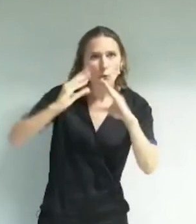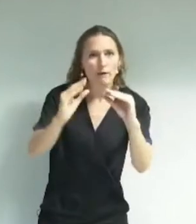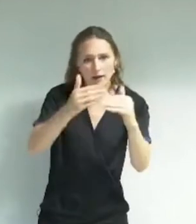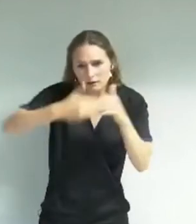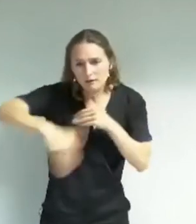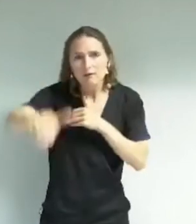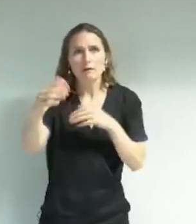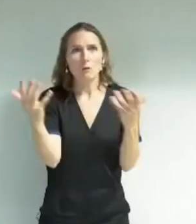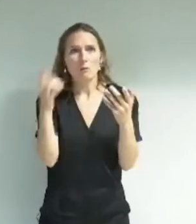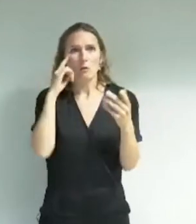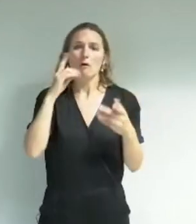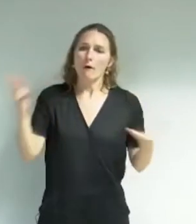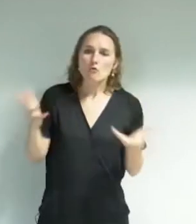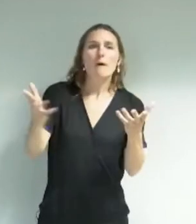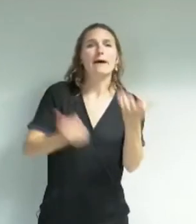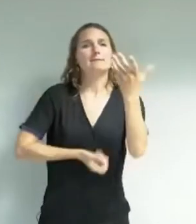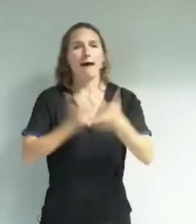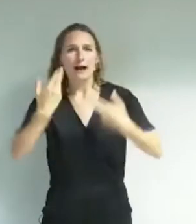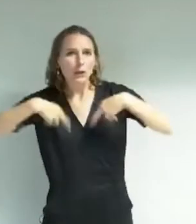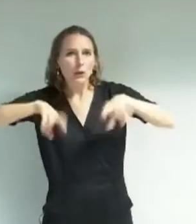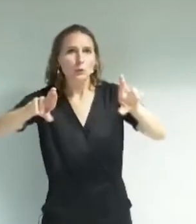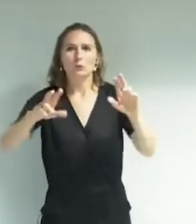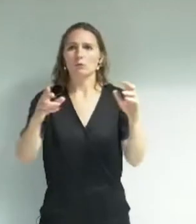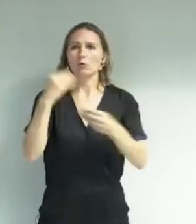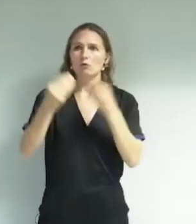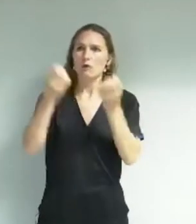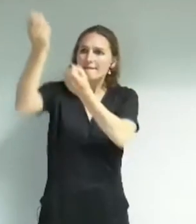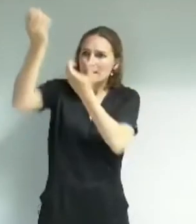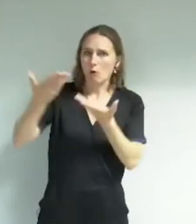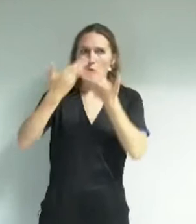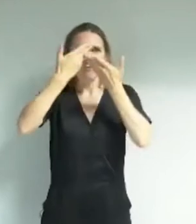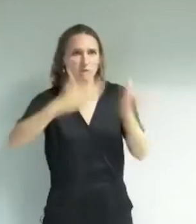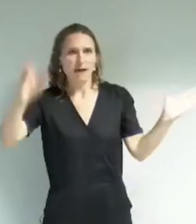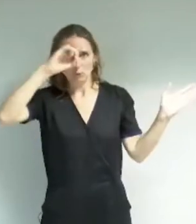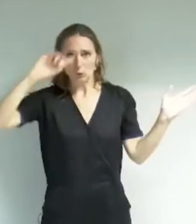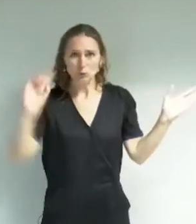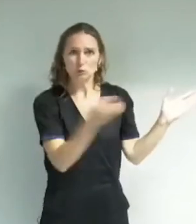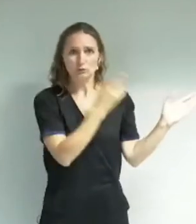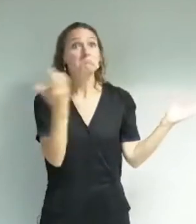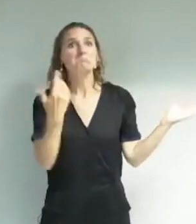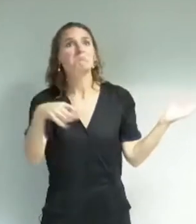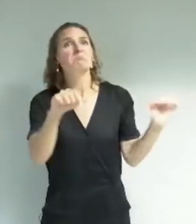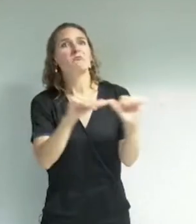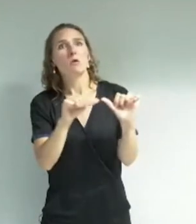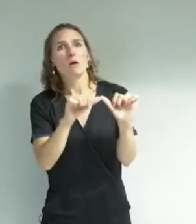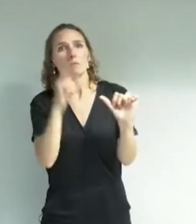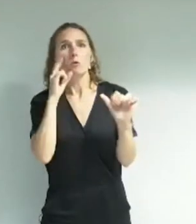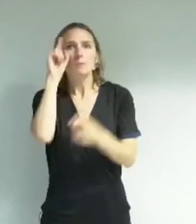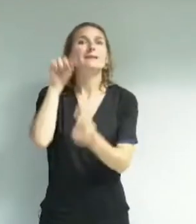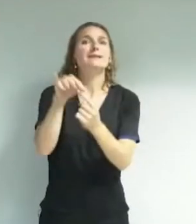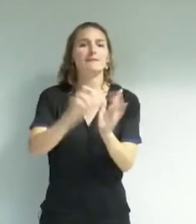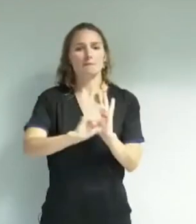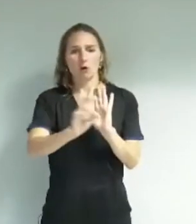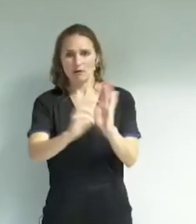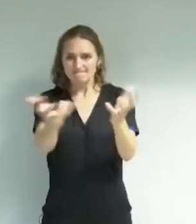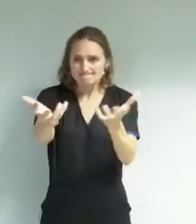développer les arts des rues, développer des événements ouverts à toutes et à tous et permettant de dynamiser notre ville, de la rendre plus attractif